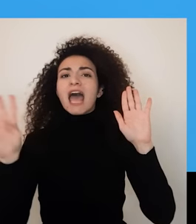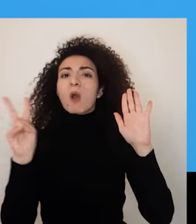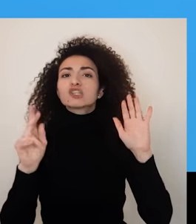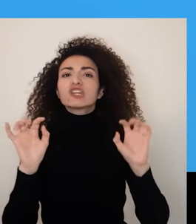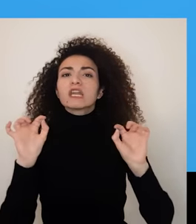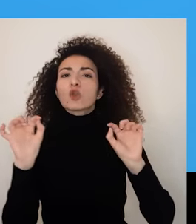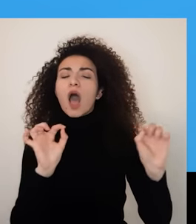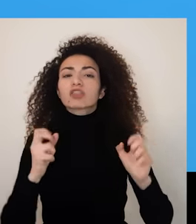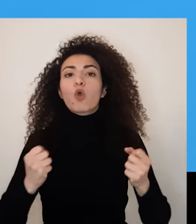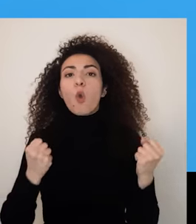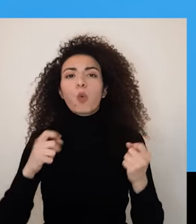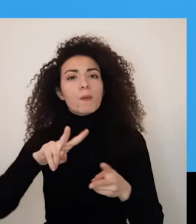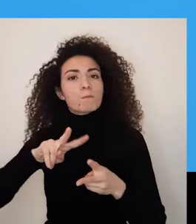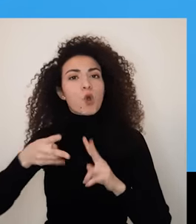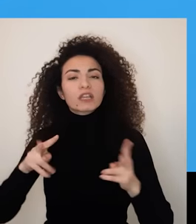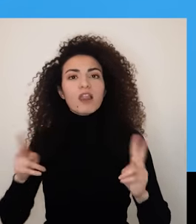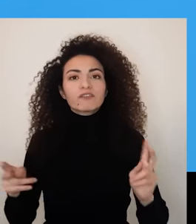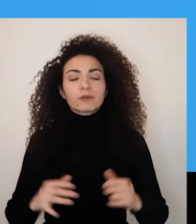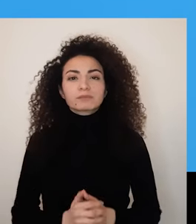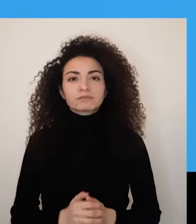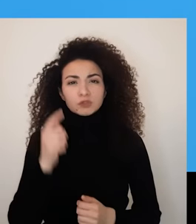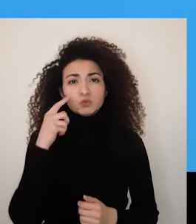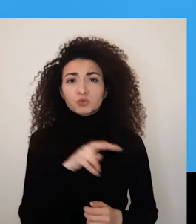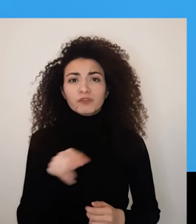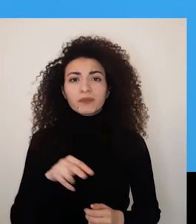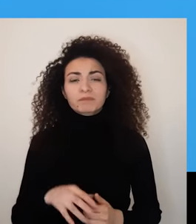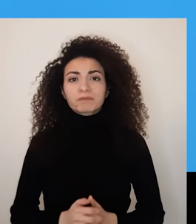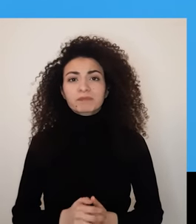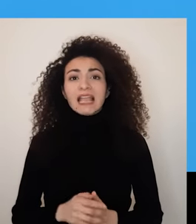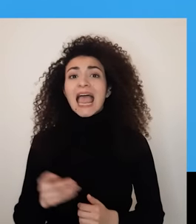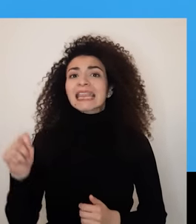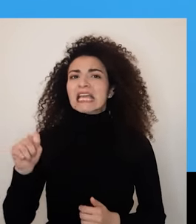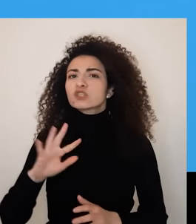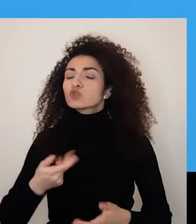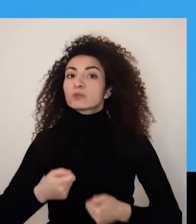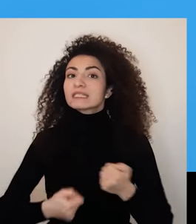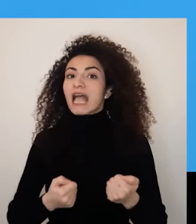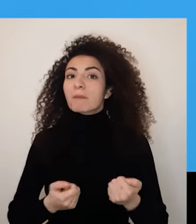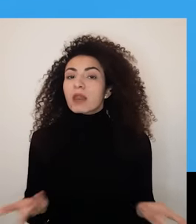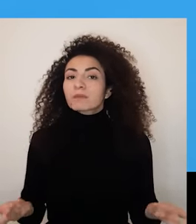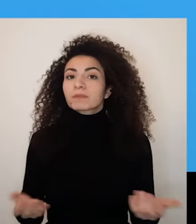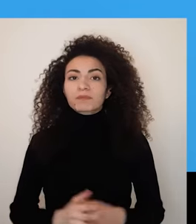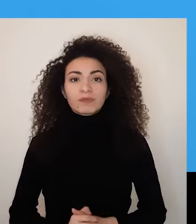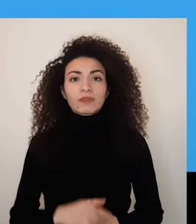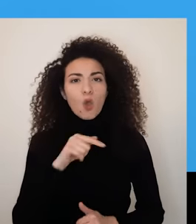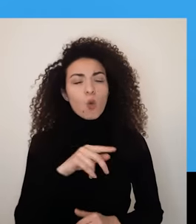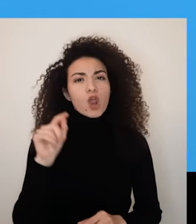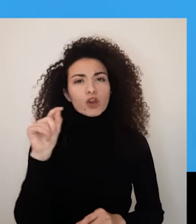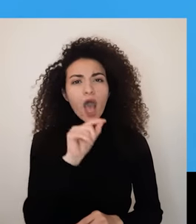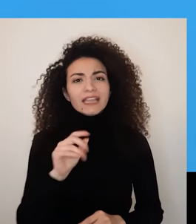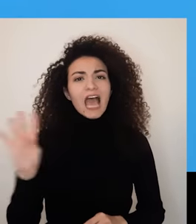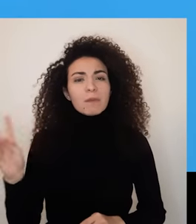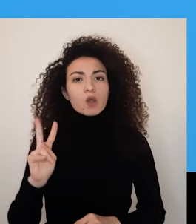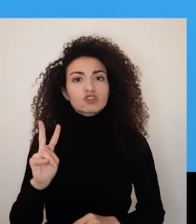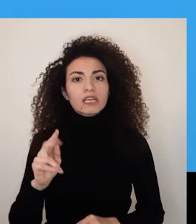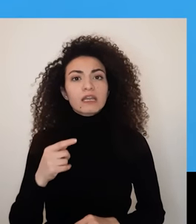شخصية مدونة من عالم النفس الإيجابي مارتن سليجمن والمصنف ضمن ست أنواع من الفضيلة حسب سليجمن